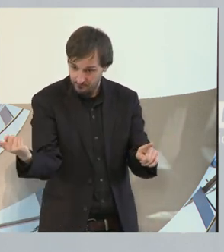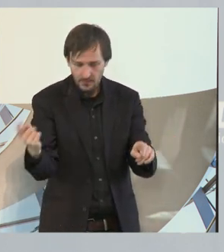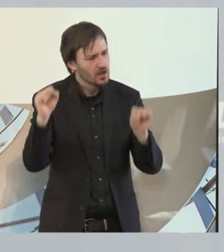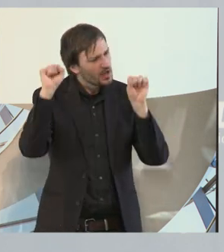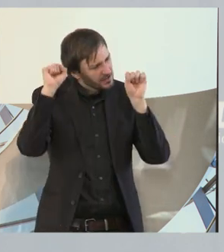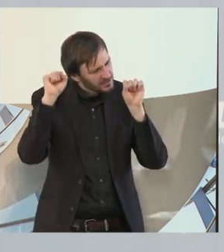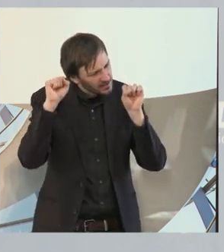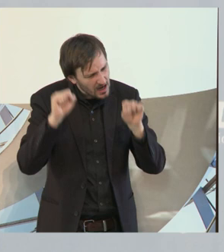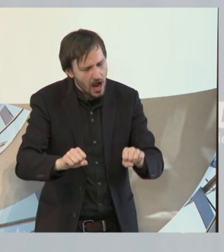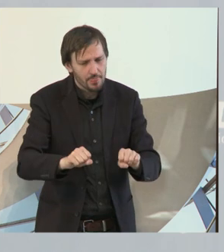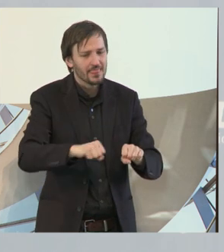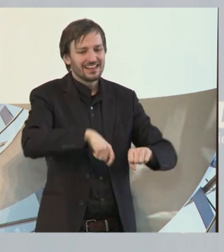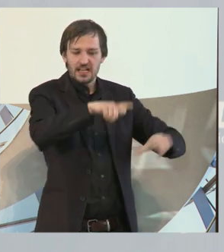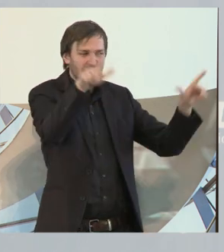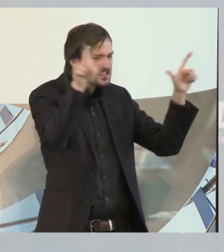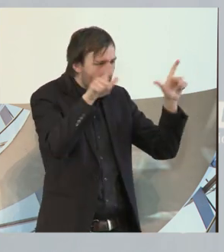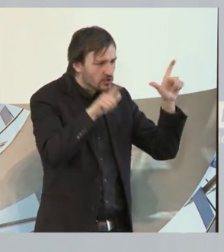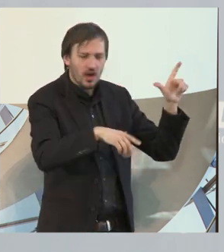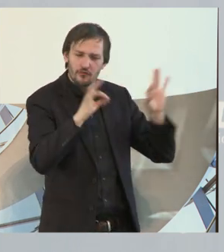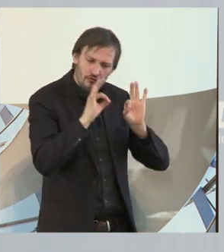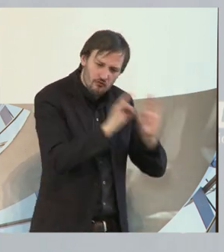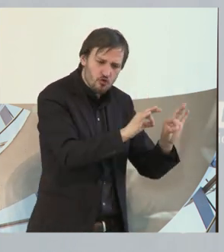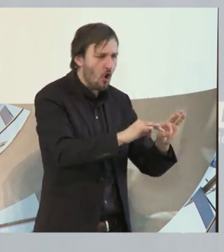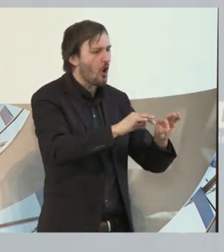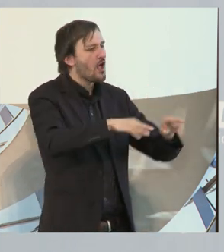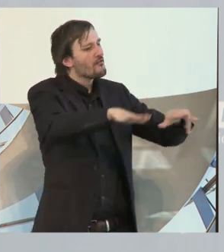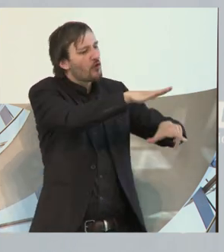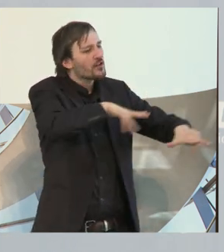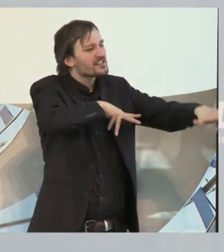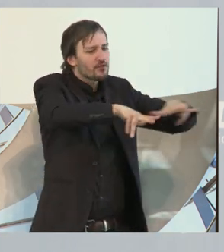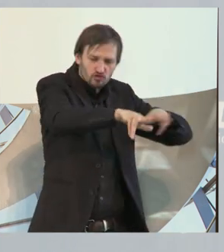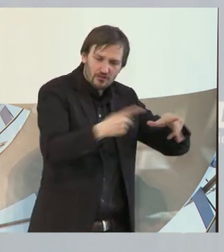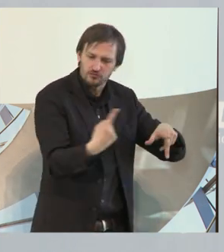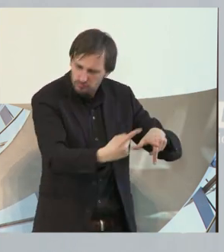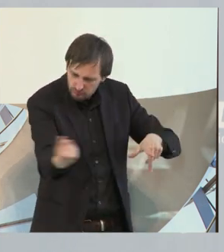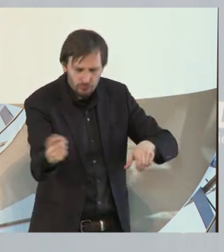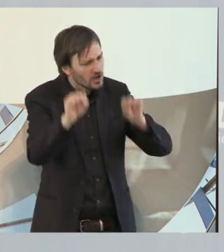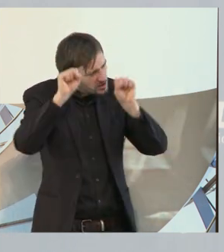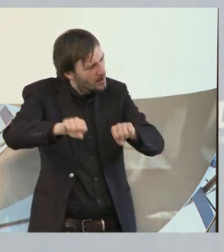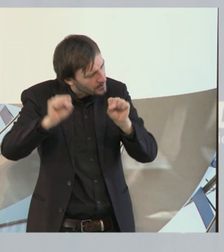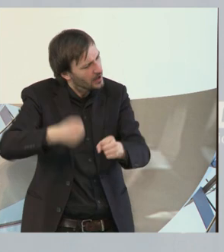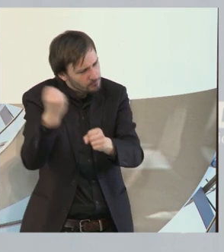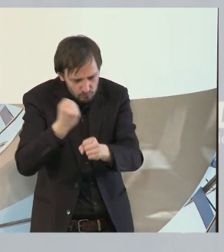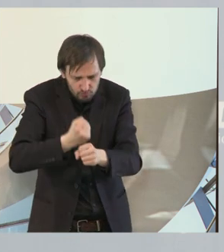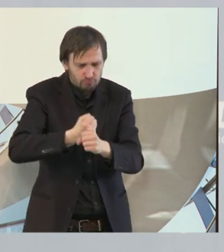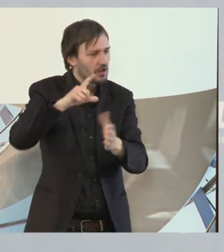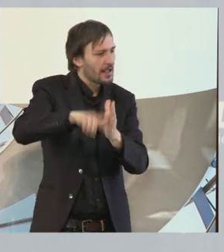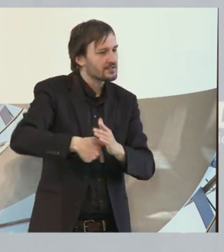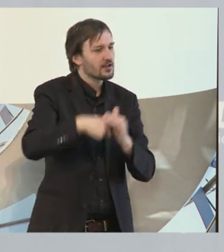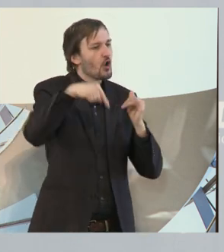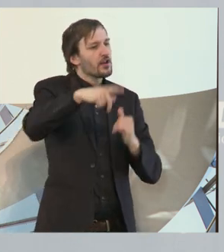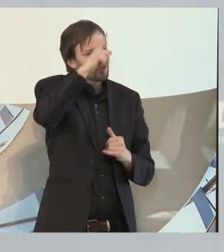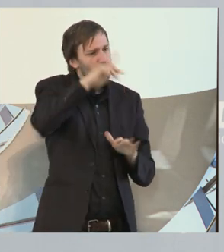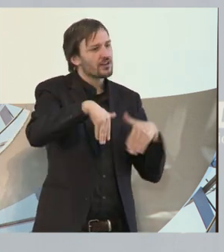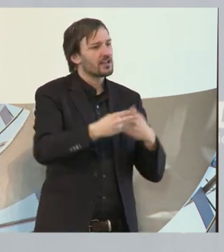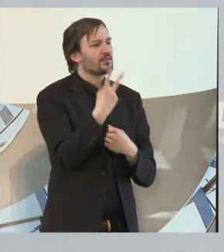enormen Beitrag für diese Gesellschaft und für diese Volkswirtschaft zu leisten. Wir haben in Deutschland heute 43 Millionen